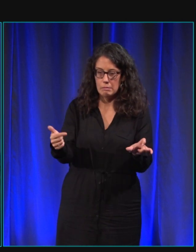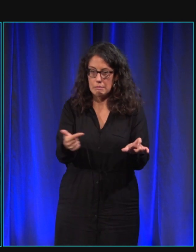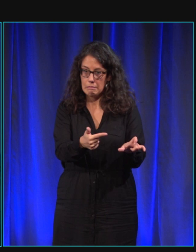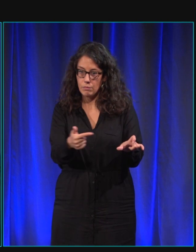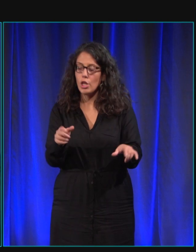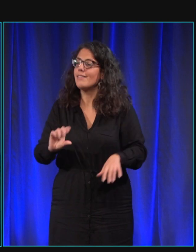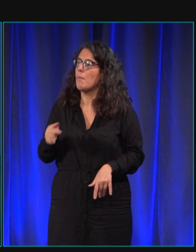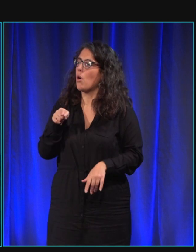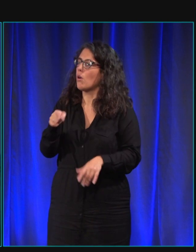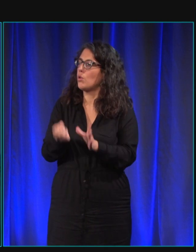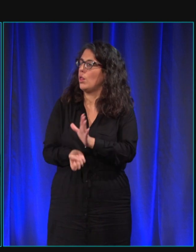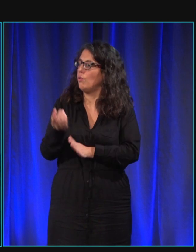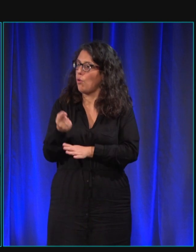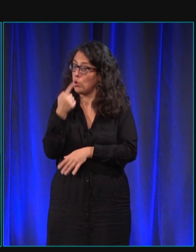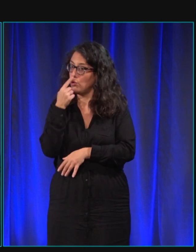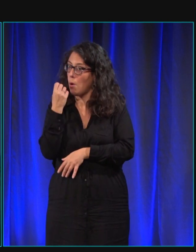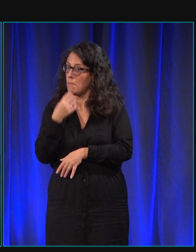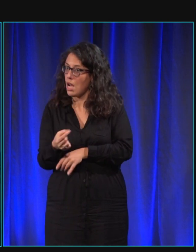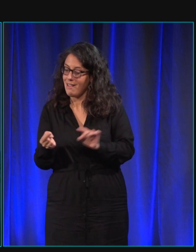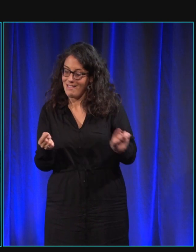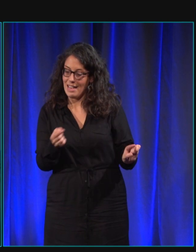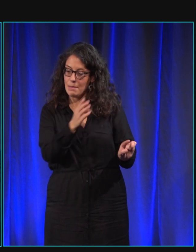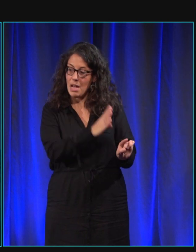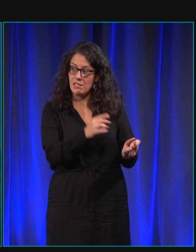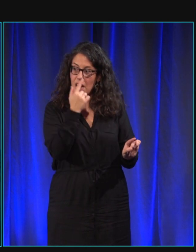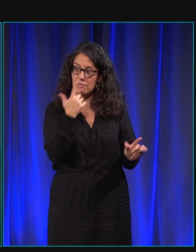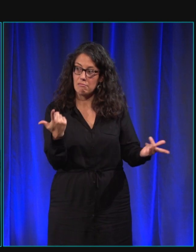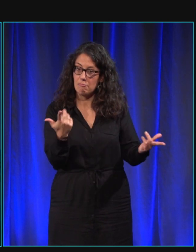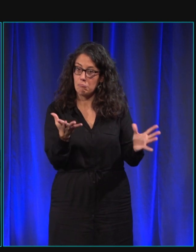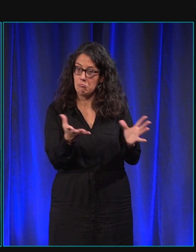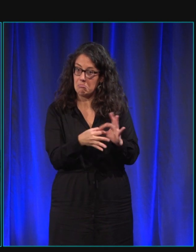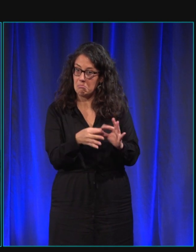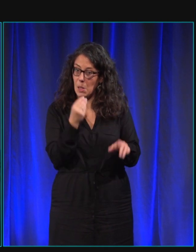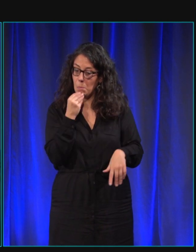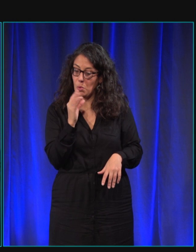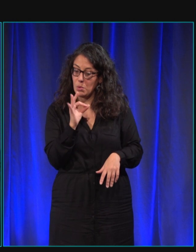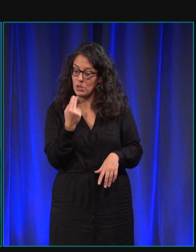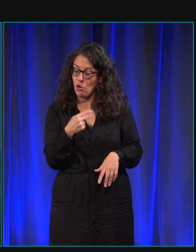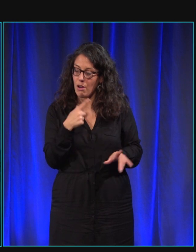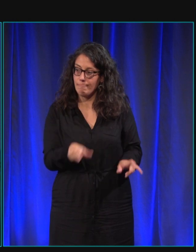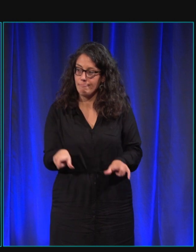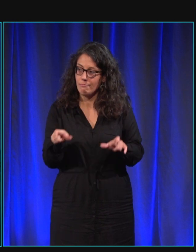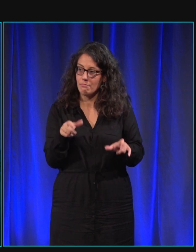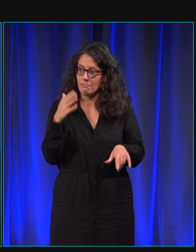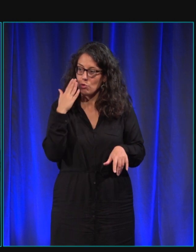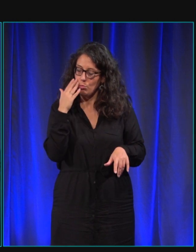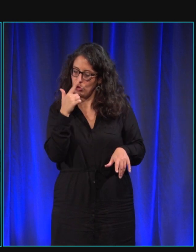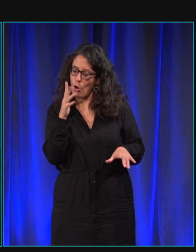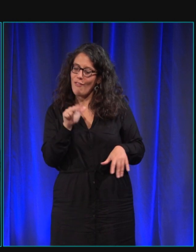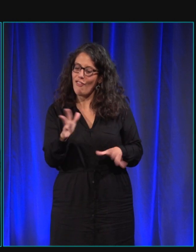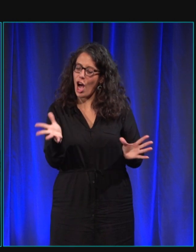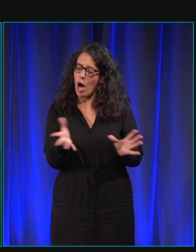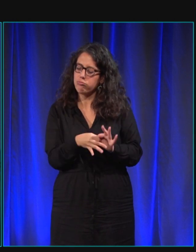lui déjà et puis si avec Balzac ça passait si on sentait que ça allait devenir de bons copains